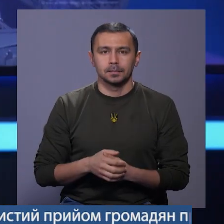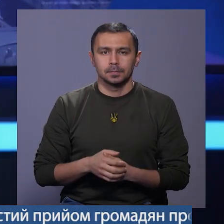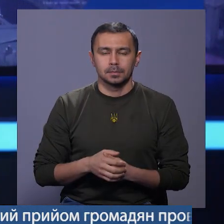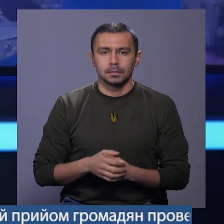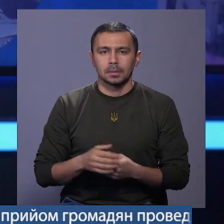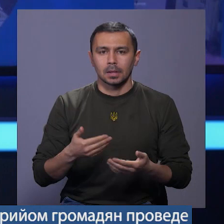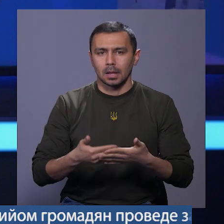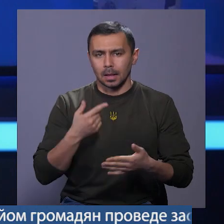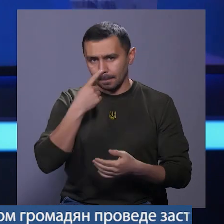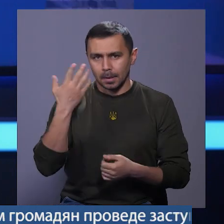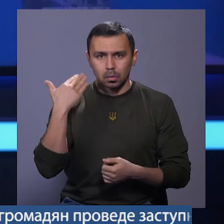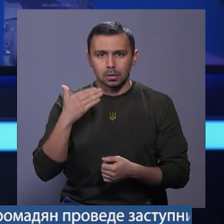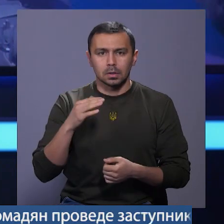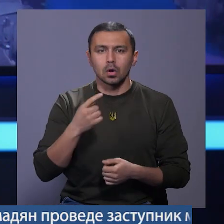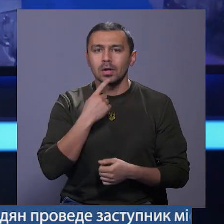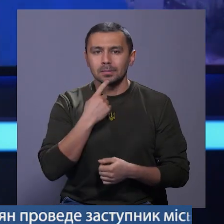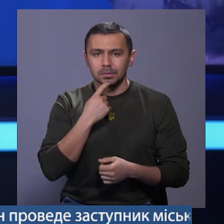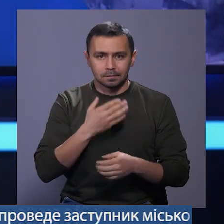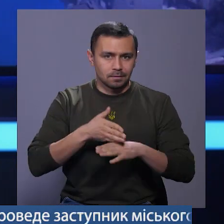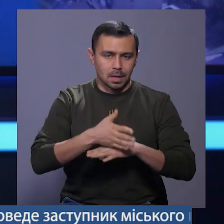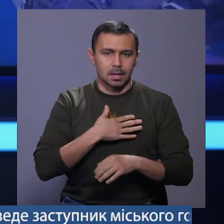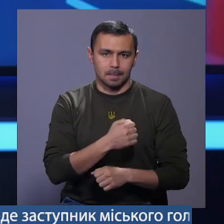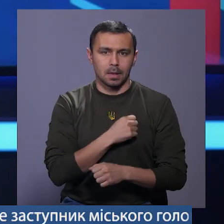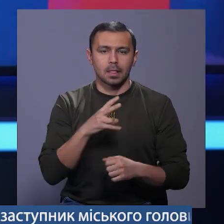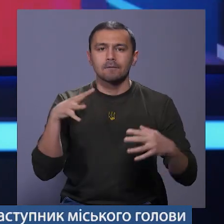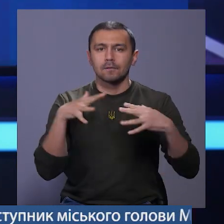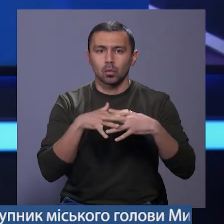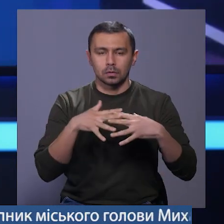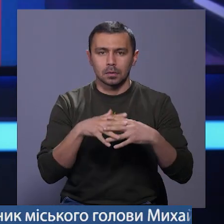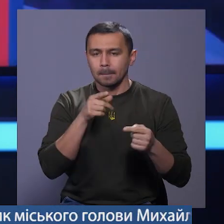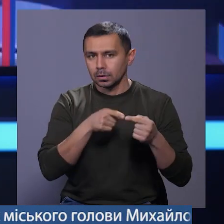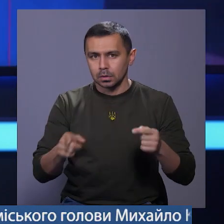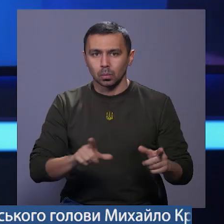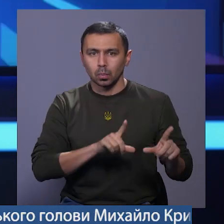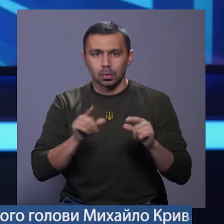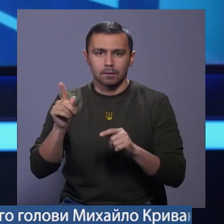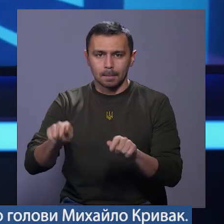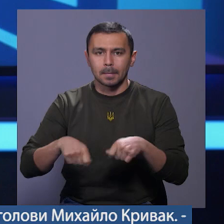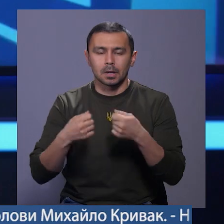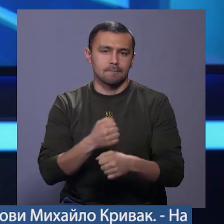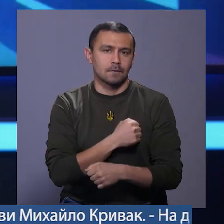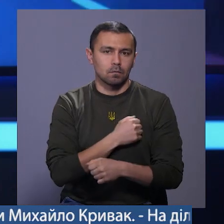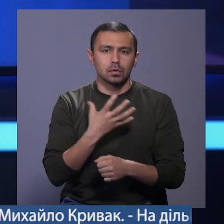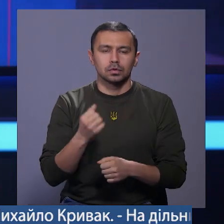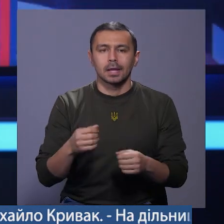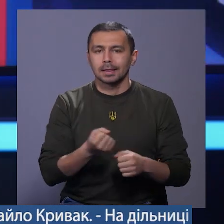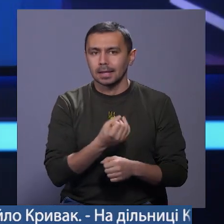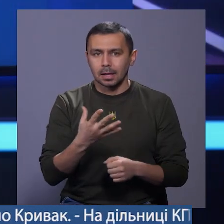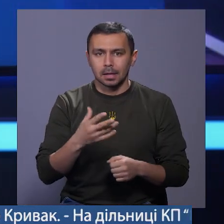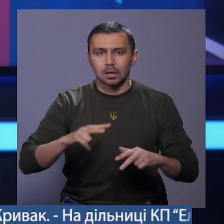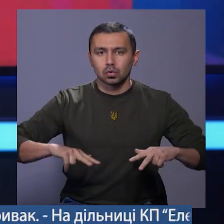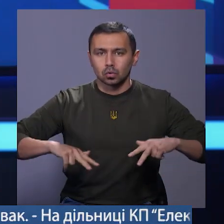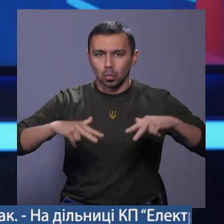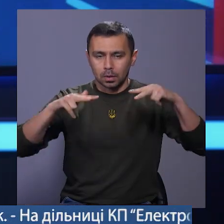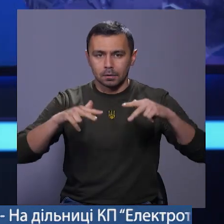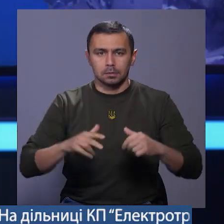Напередодні Олександр Семчишин відвідав наших бійців на фронті. Під час поїздки він передав військовим ще декілька FPV